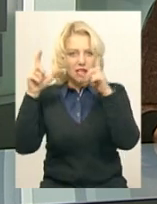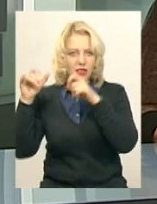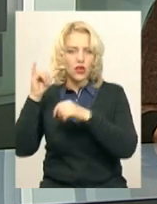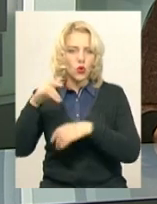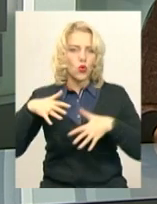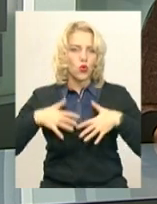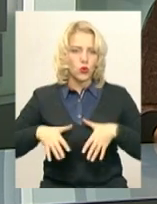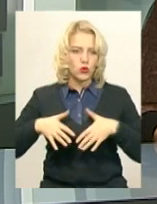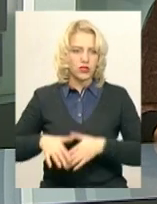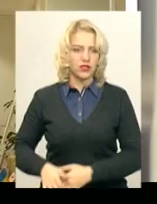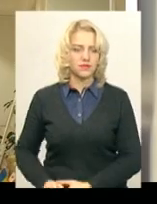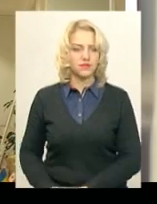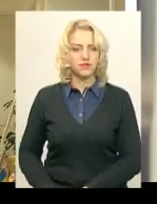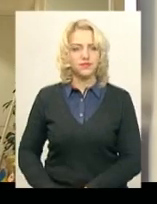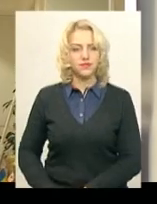тему.